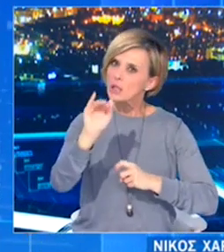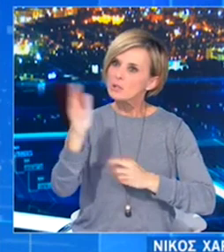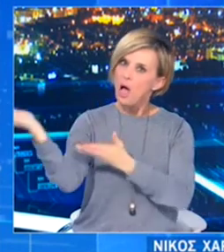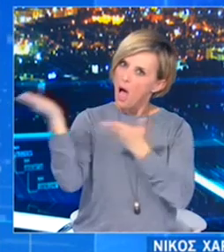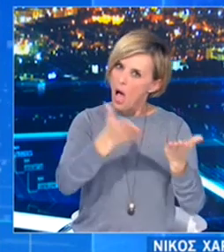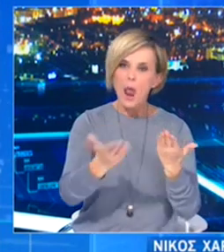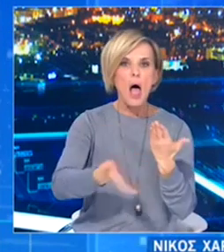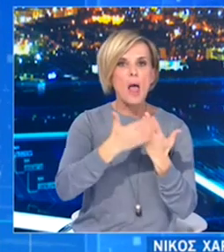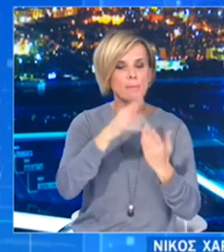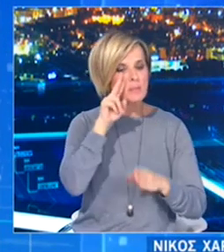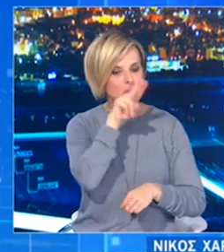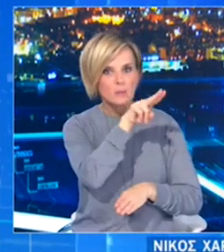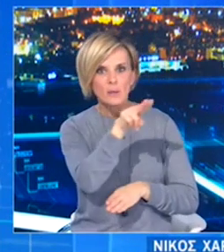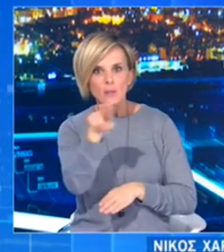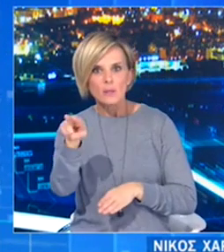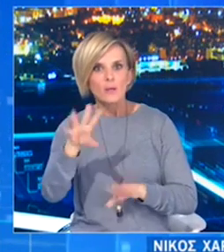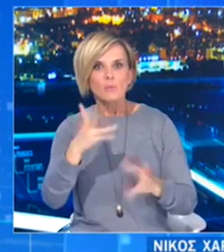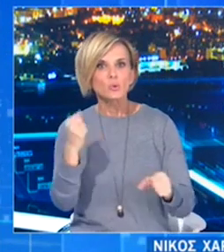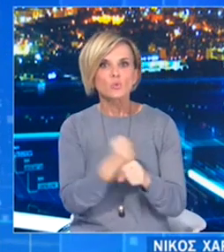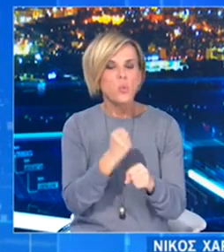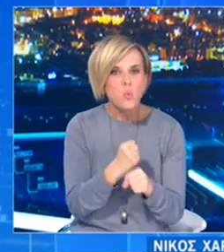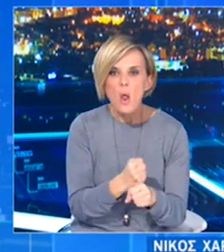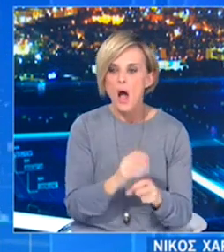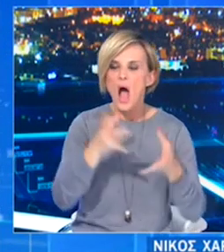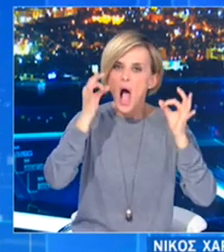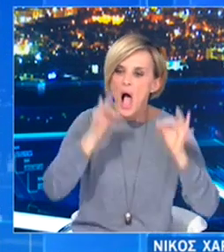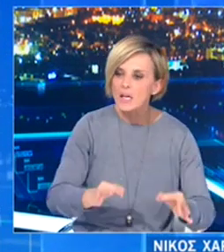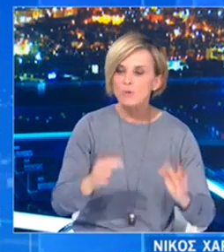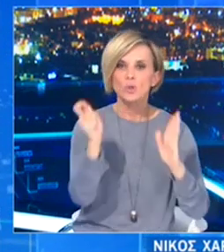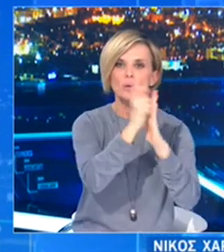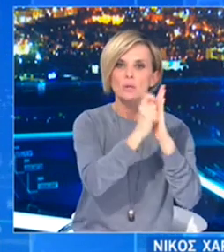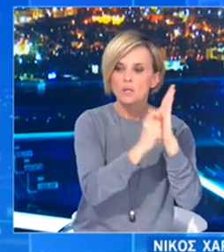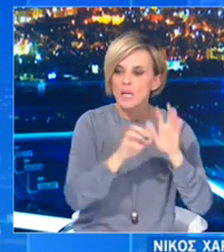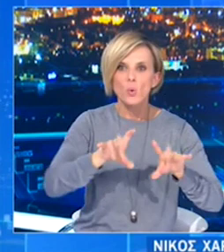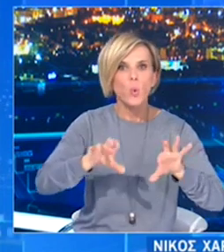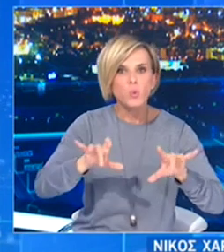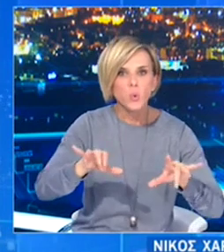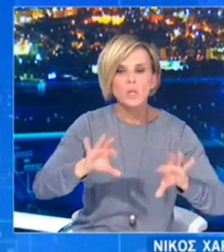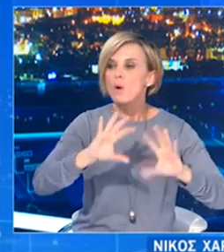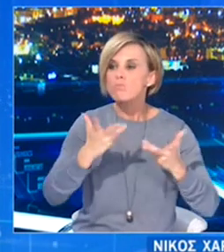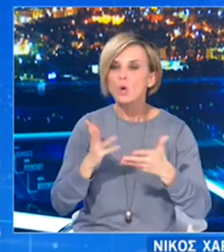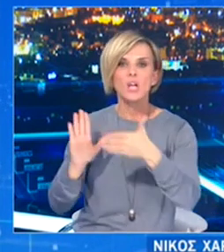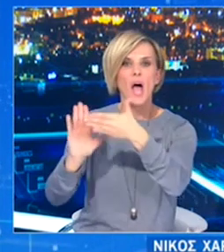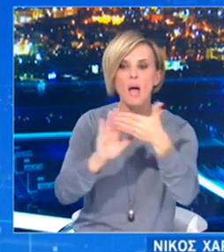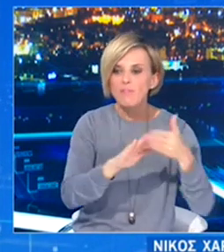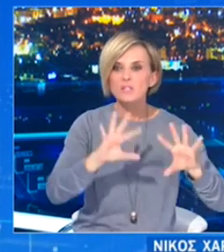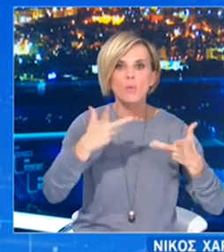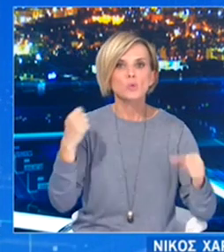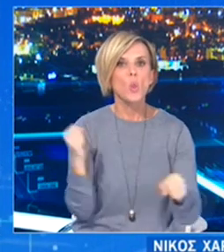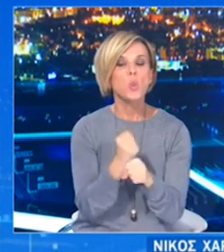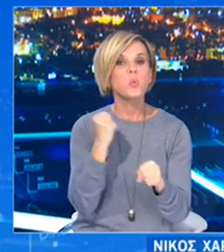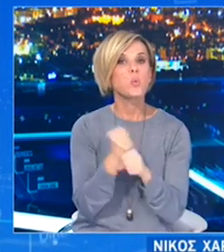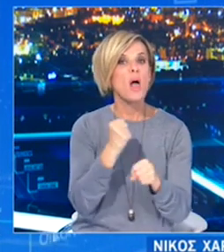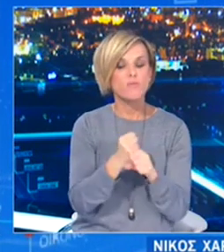επισκεφθούν, να τους δείξουμε πώς ακριβώς εκκληλατούμε, πώς ακριβώς καταχωρούμε, πώς ακριβώς επιδημιολογικά πάντα σε συνεργασία με τον νεοδί και τους